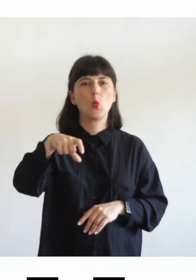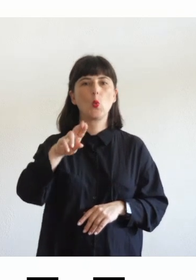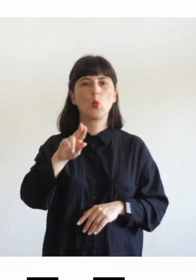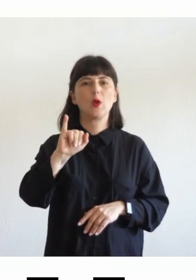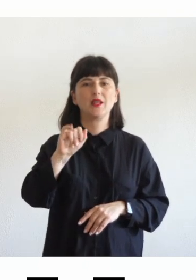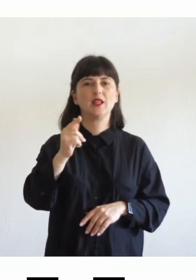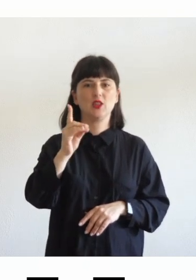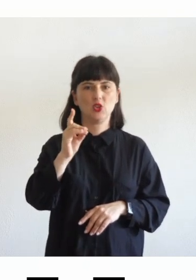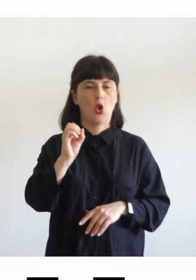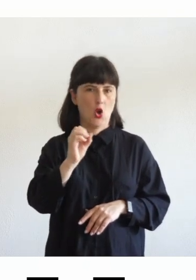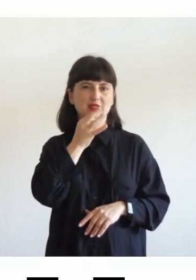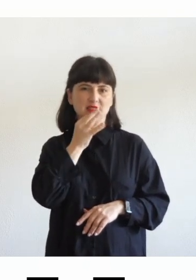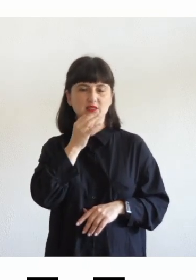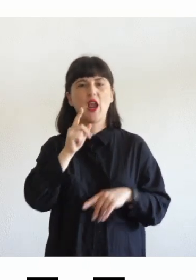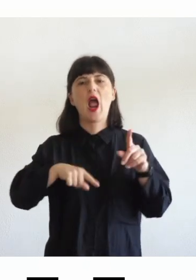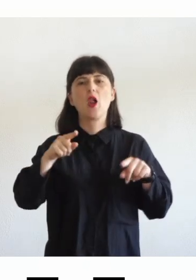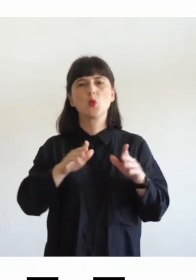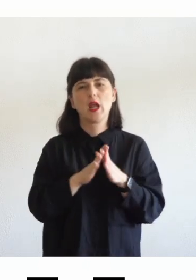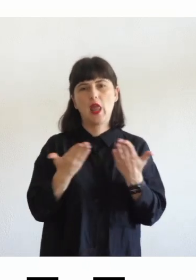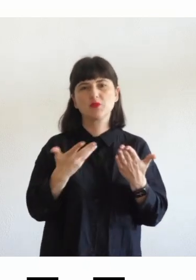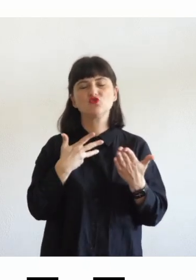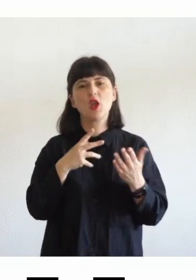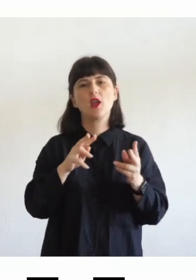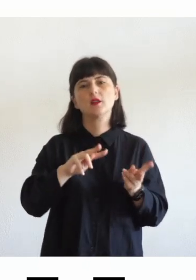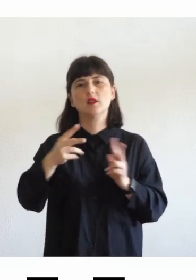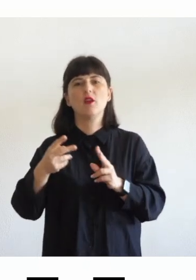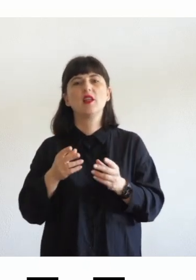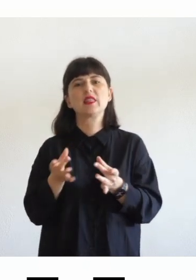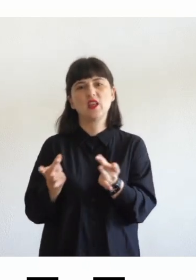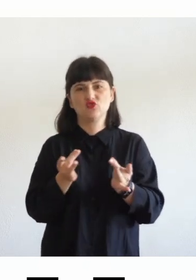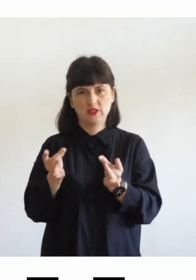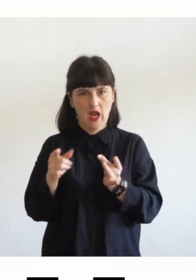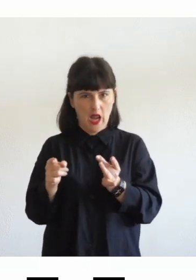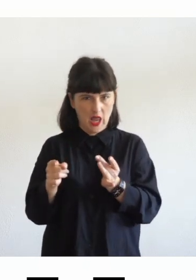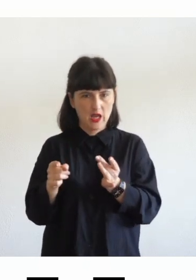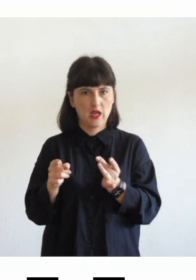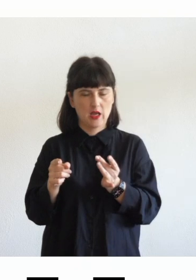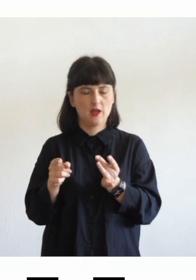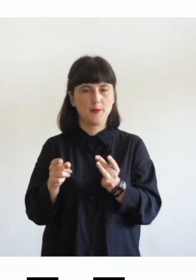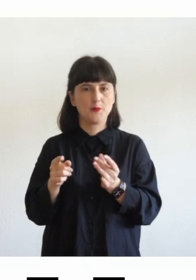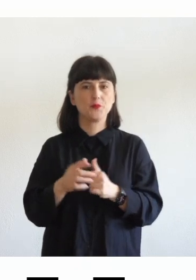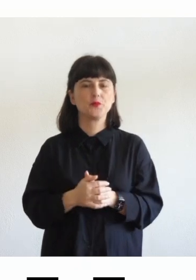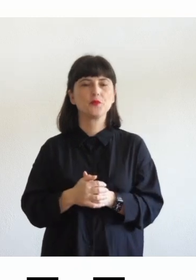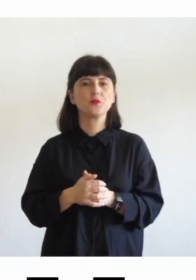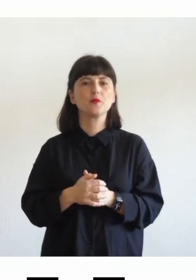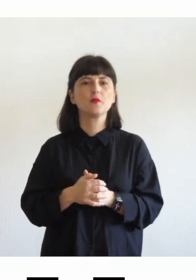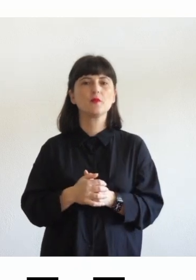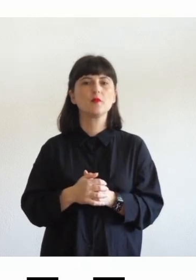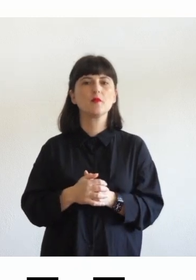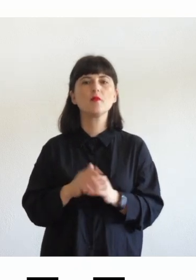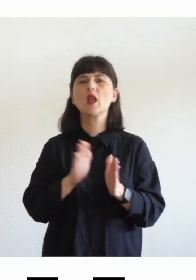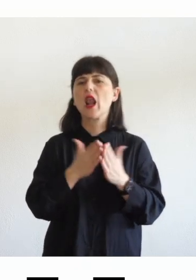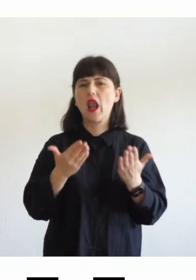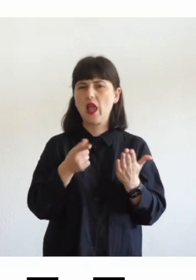la versione alcune versioni digitali dei testi scolastici sono libri liquidi che cosa fanno i libri liquidi